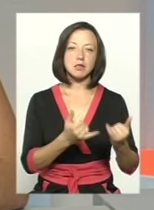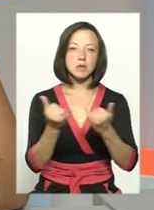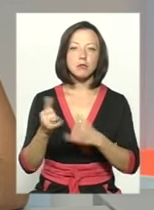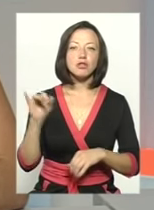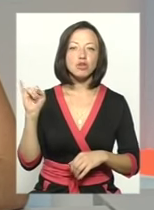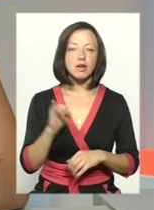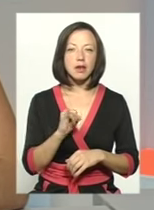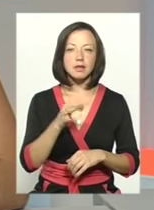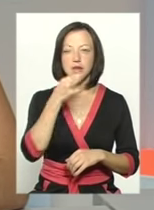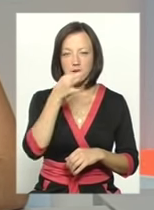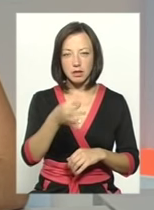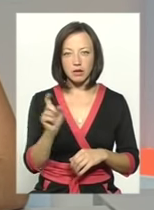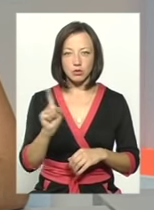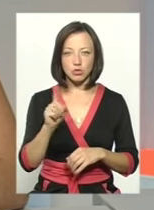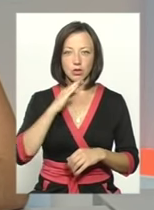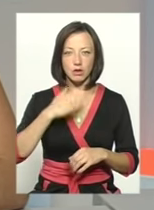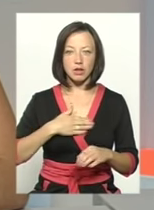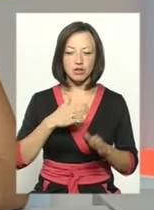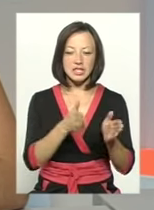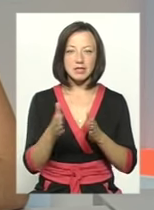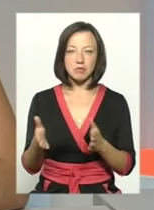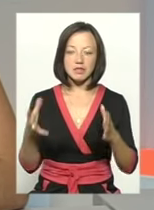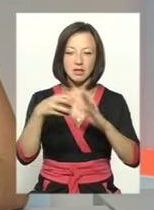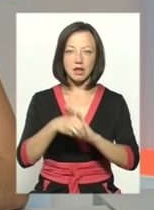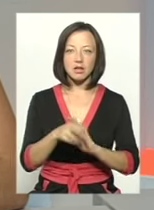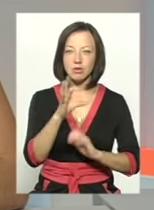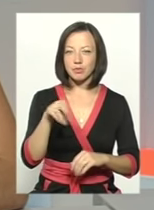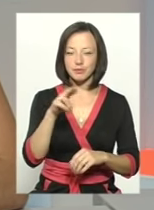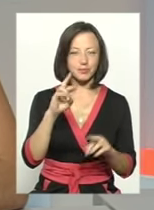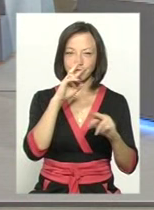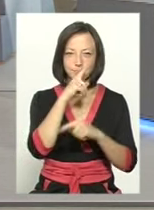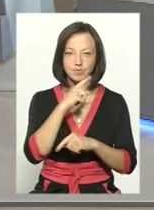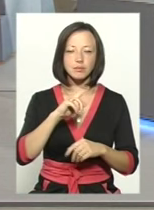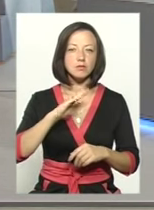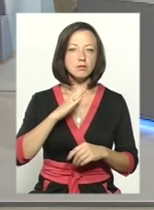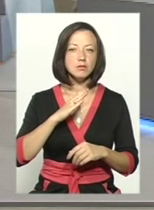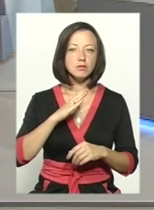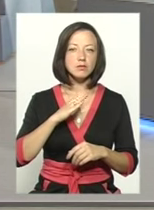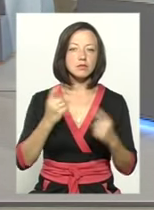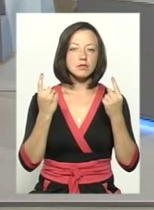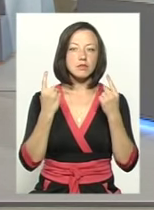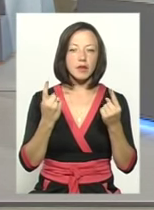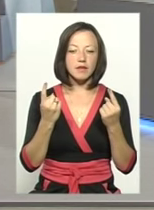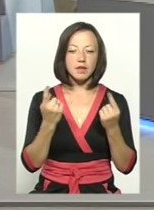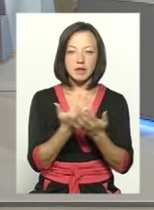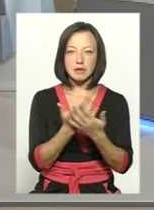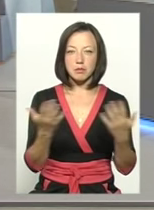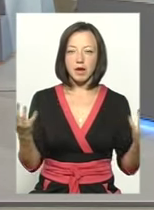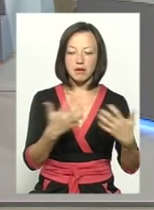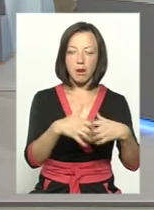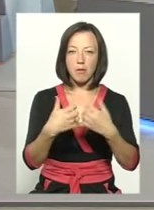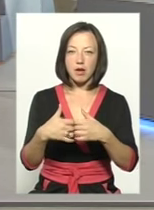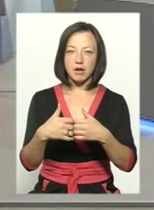І сказати, що наша система складається лише з коду, це трошки неправильно, тому що дуже великий спектр апаратів,